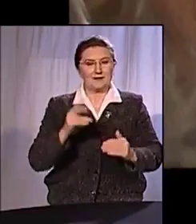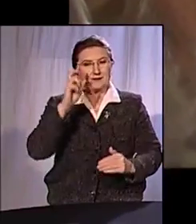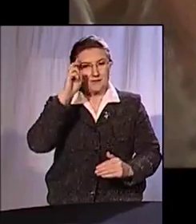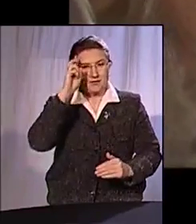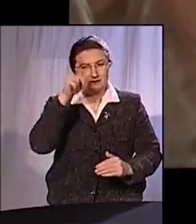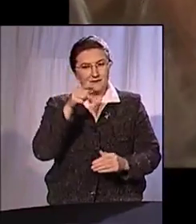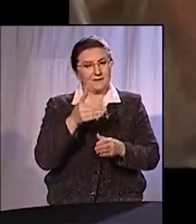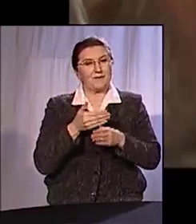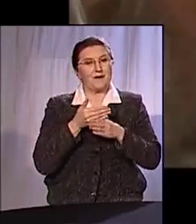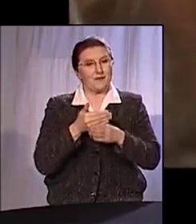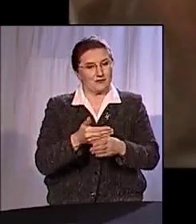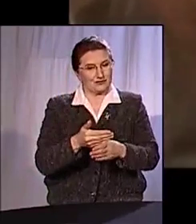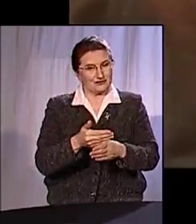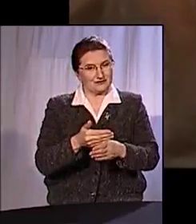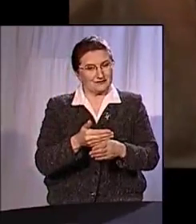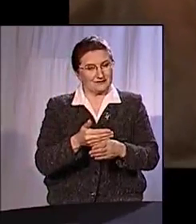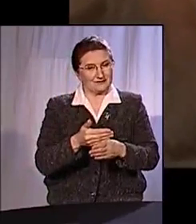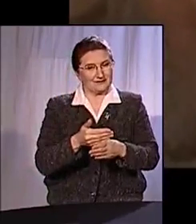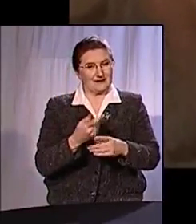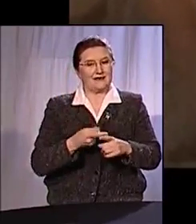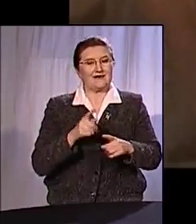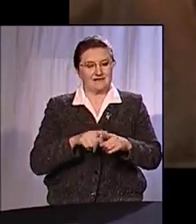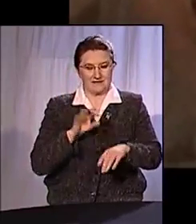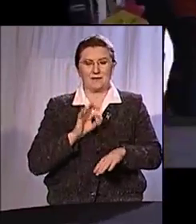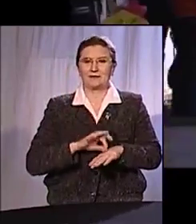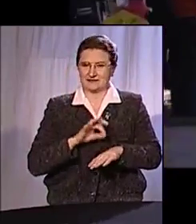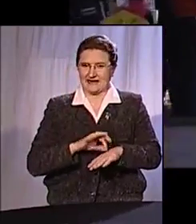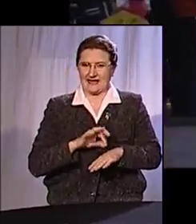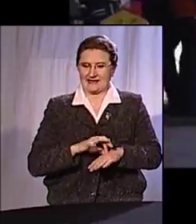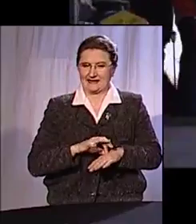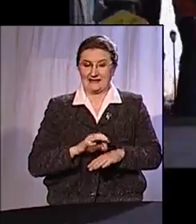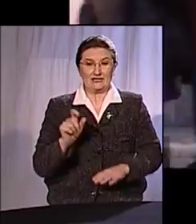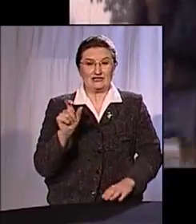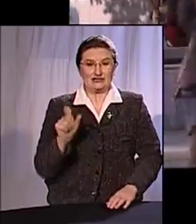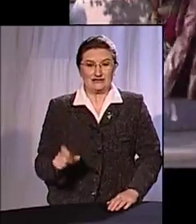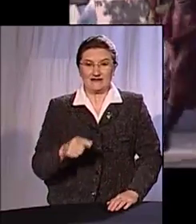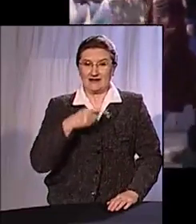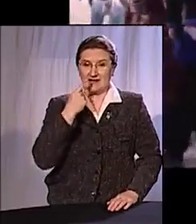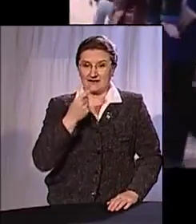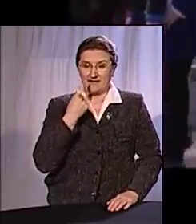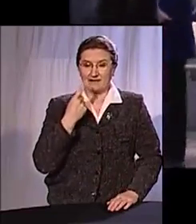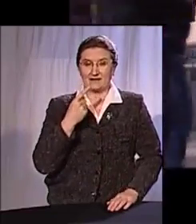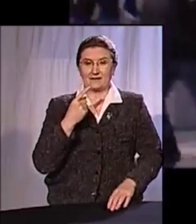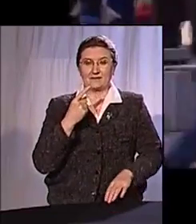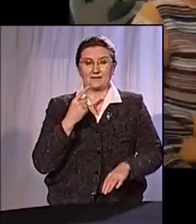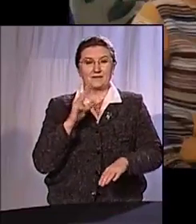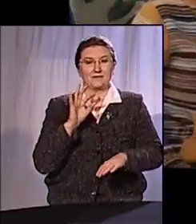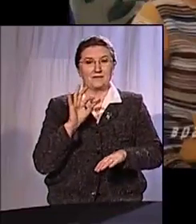что Он тебе поможет всегда, даже в этом состоянии. И человек говорит, что болит у него,